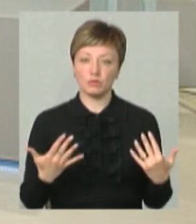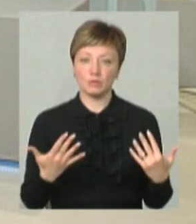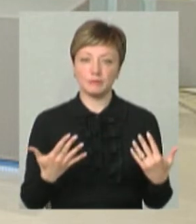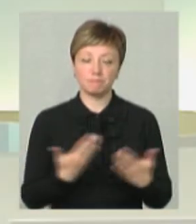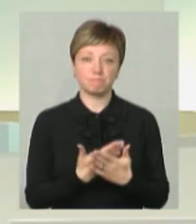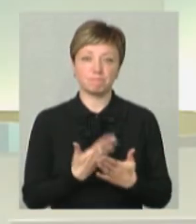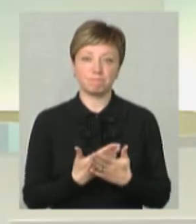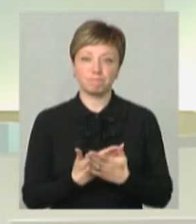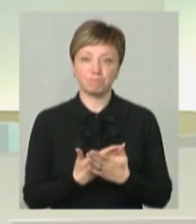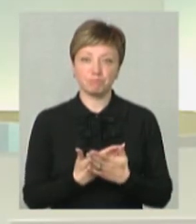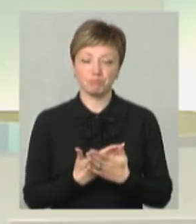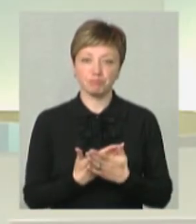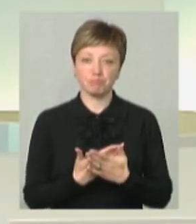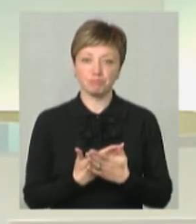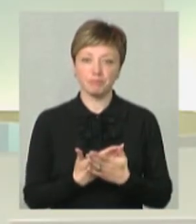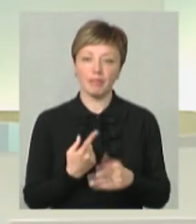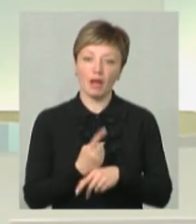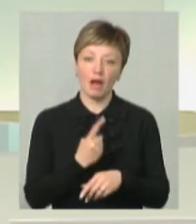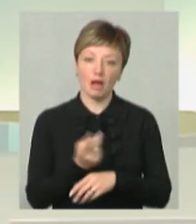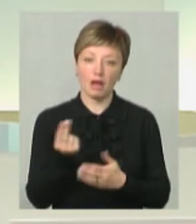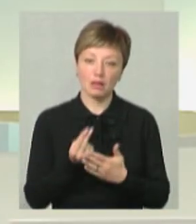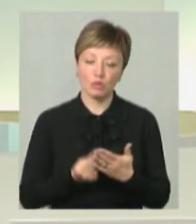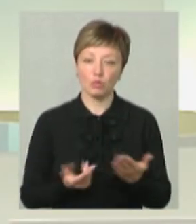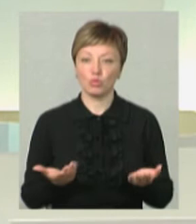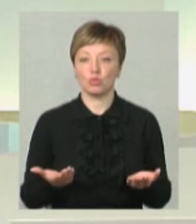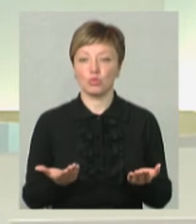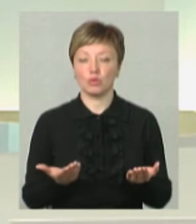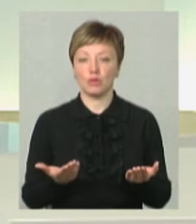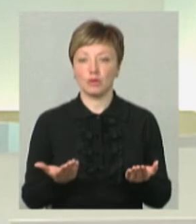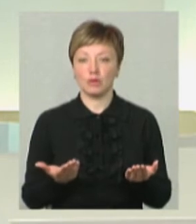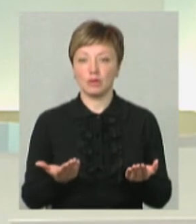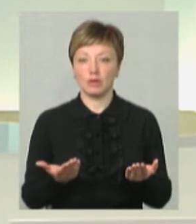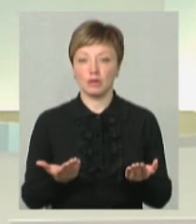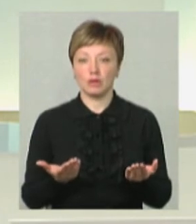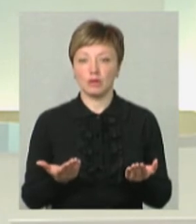скажімо так, якась карикатура, скажімо так, якісь малюнки.